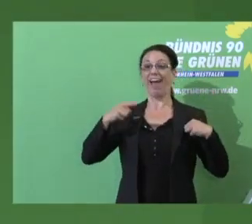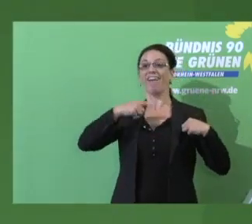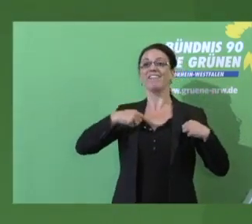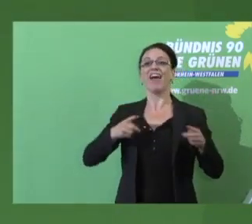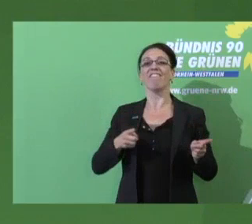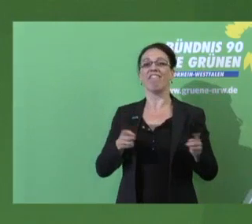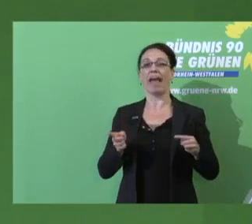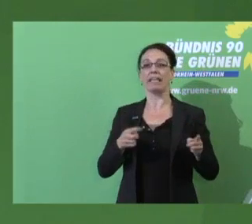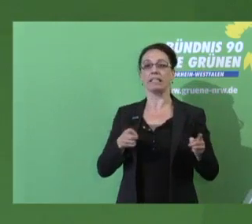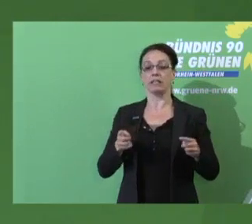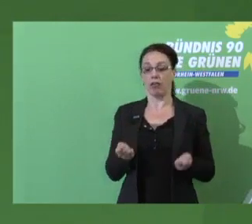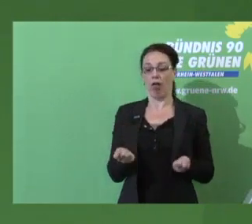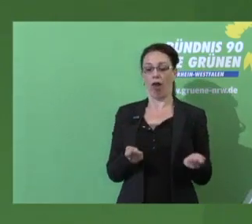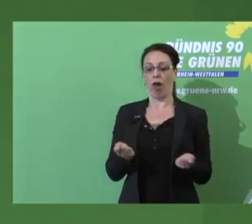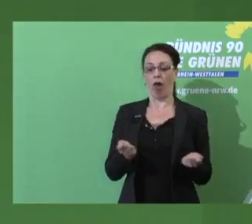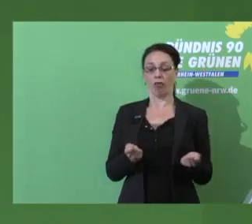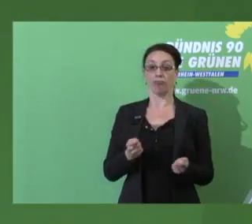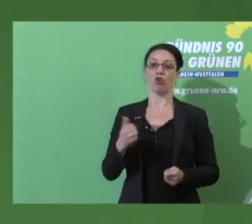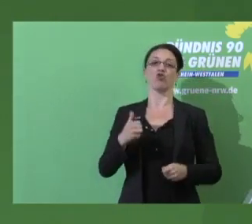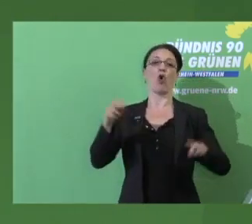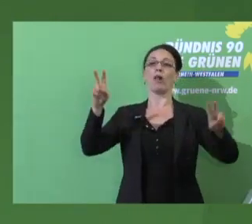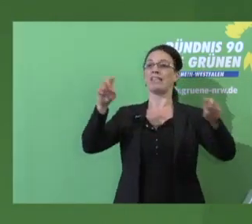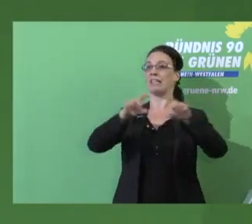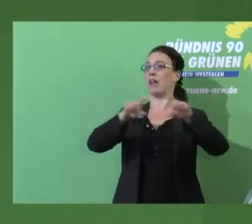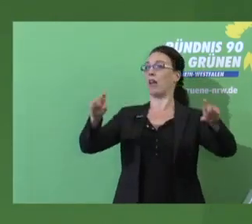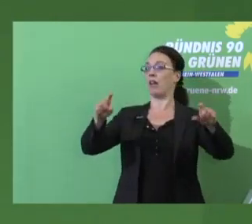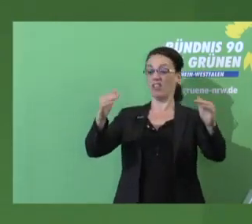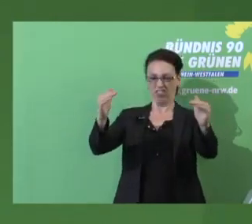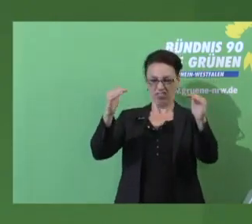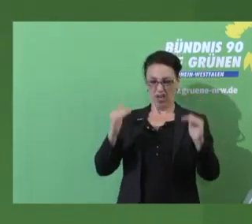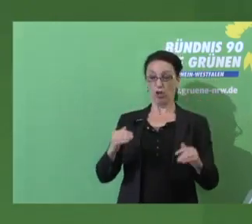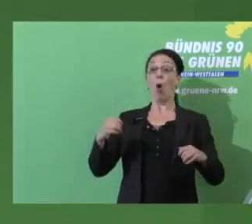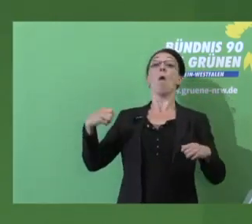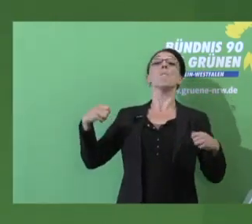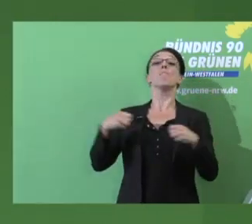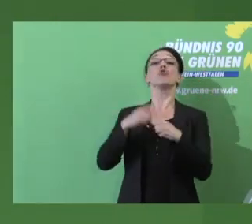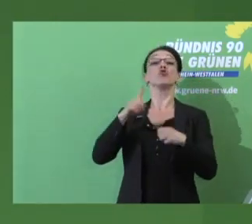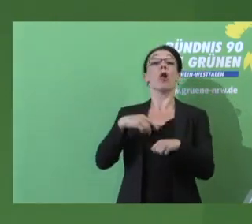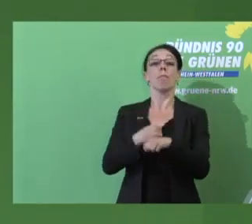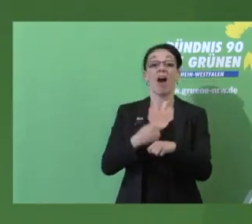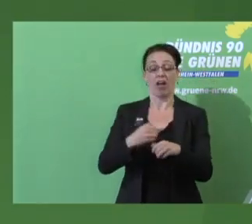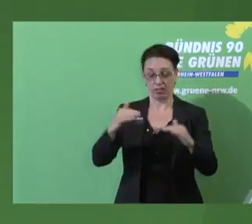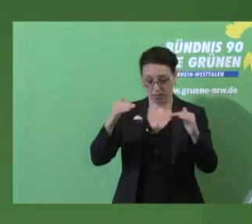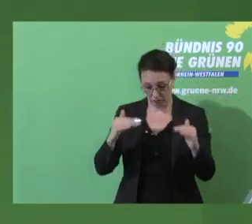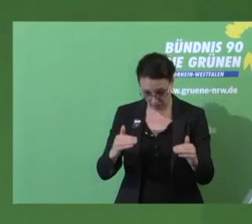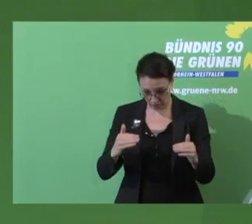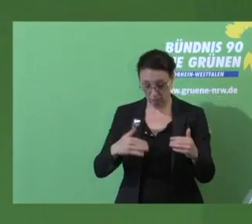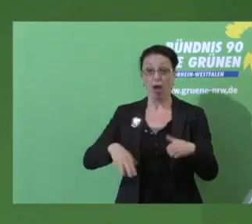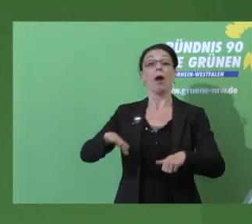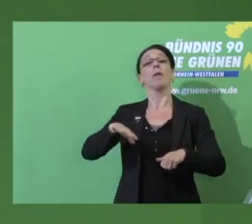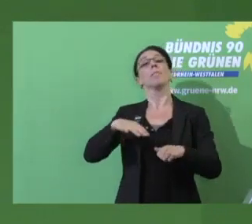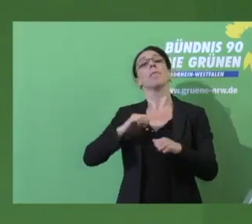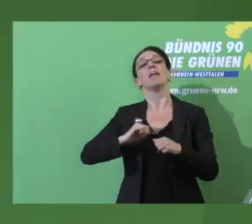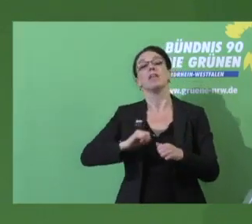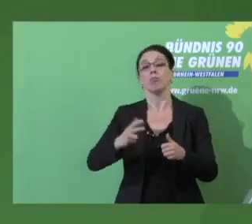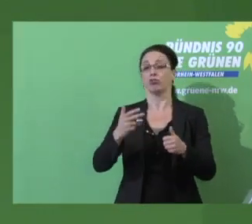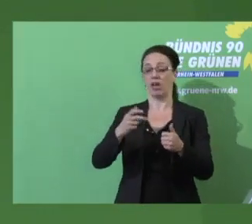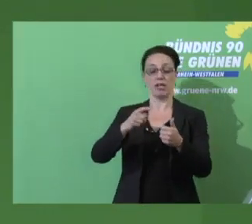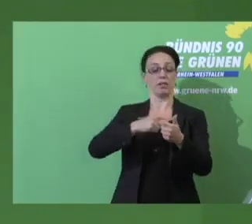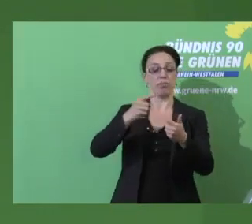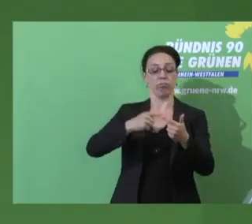toller Titel, steht. Der Bund soll Carsharing-Stellplätze zulassen, mehr Tempo 30 in den Kommunen ermöglichen, einen